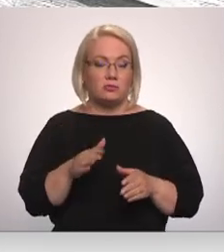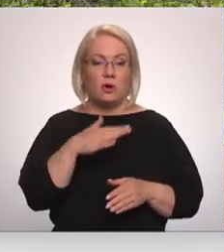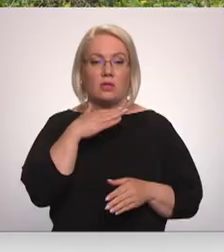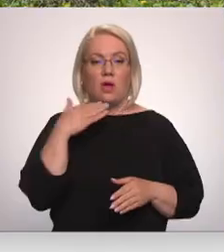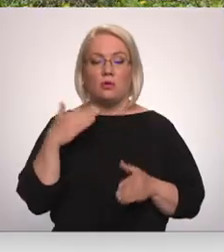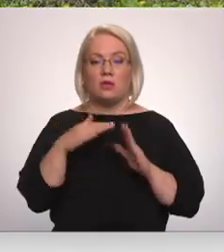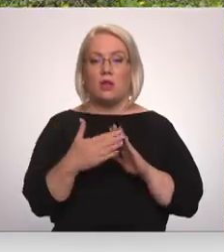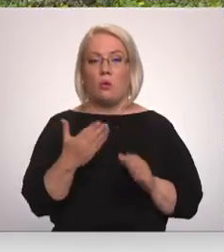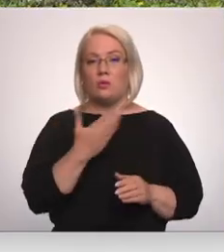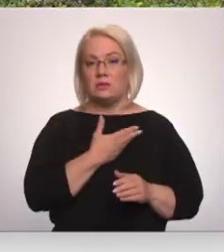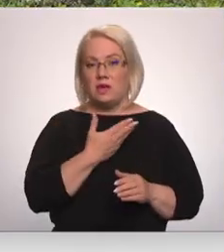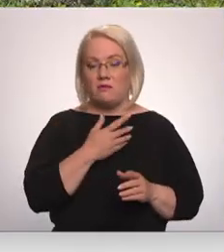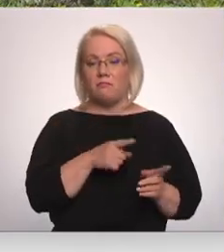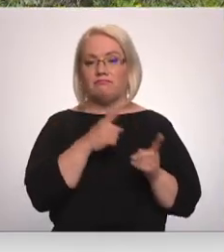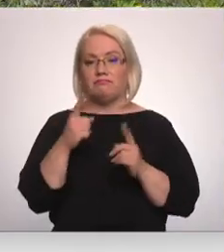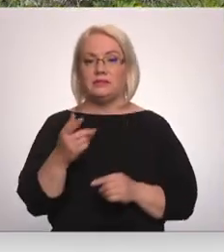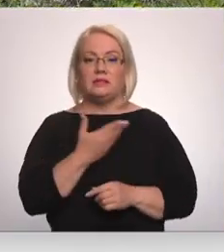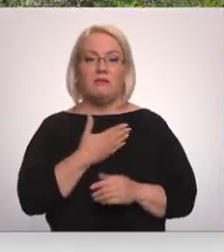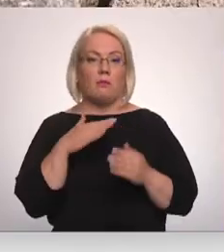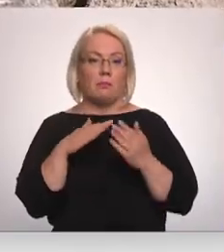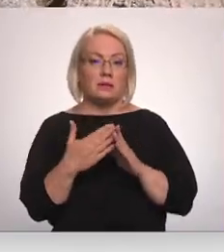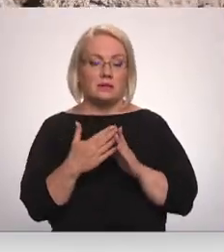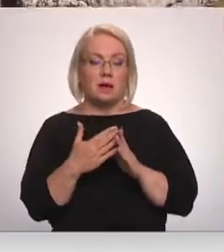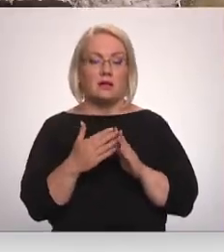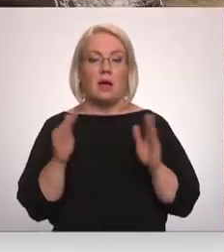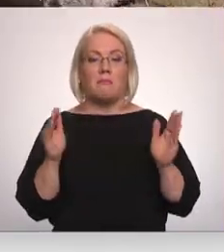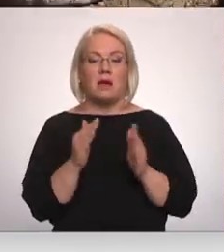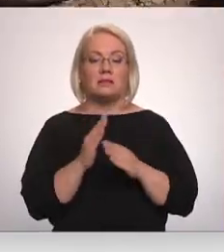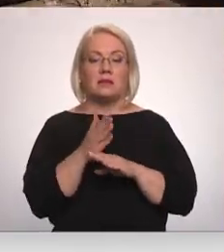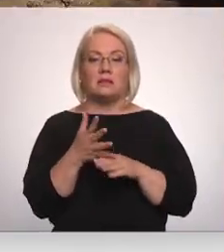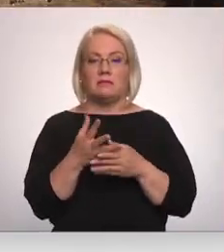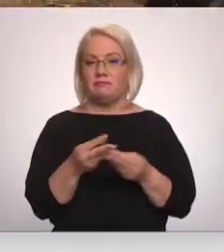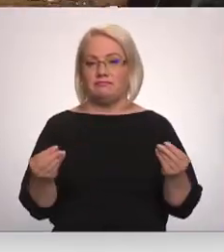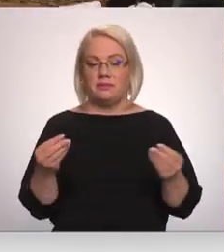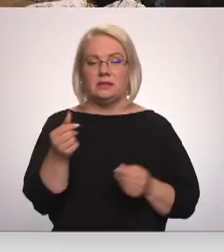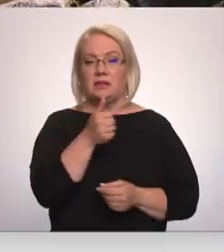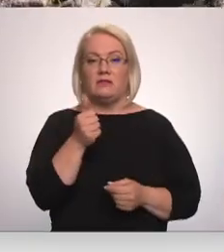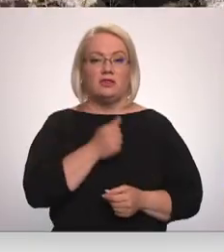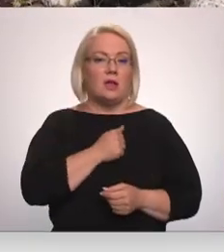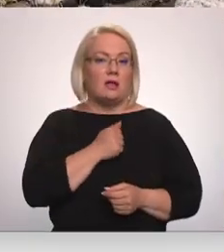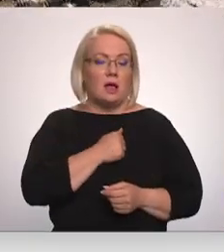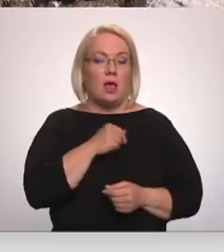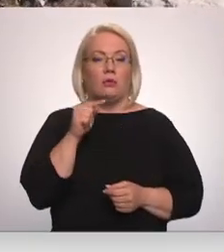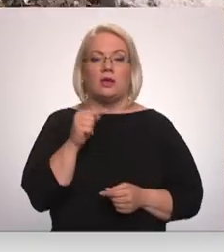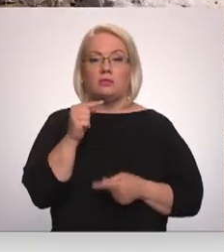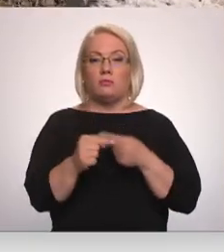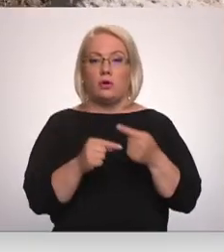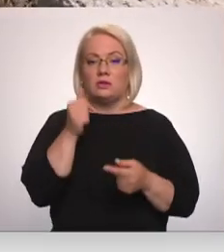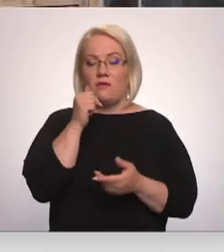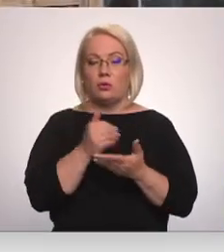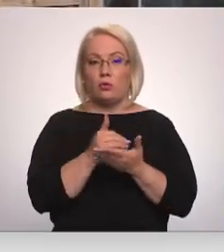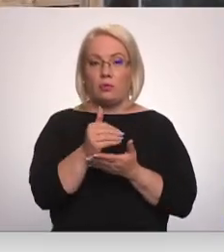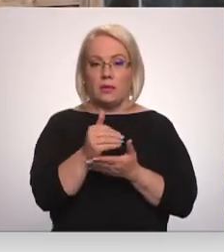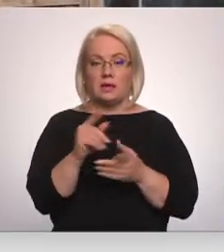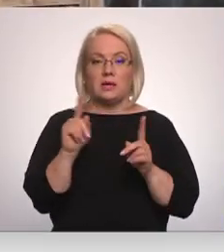dzīvojošo pārcēlušies uz dzīvi pilsētās. Mazie ciem izmirst, it īpaši Latgalē. Un viņa prāts šis procesis vēl turpināsies,